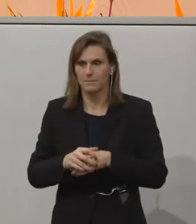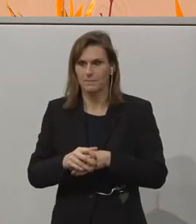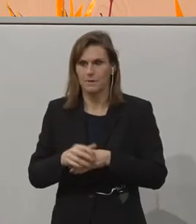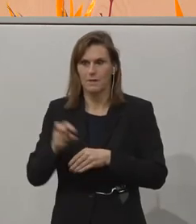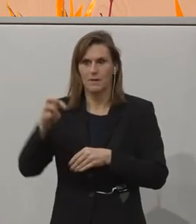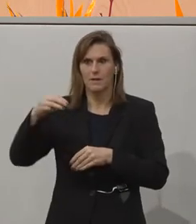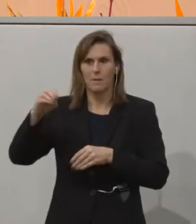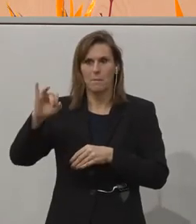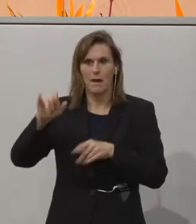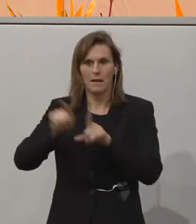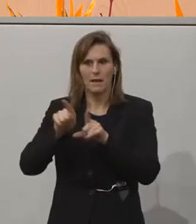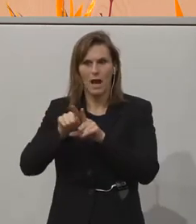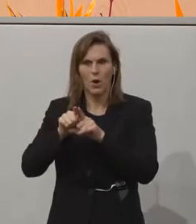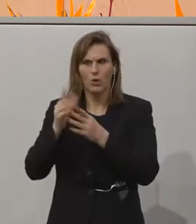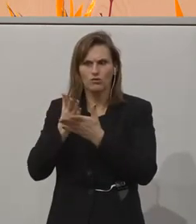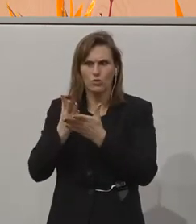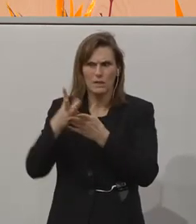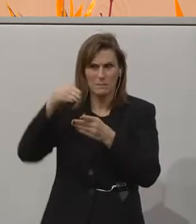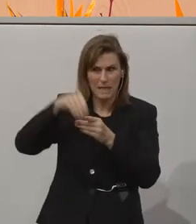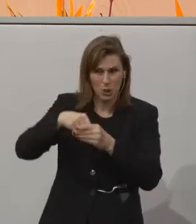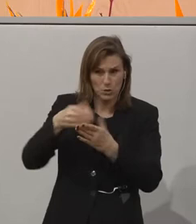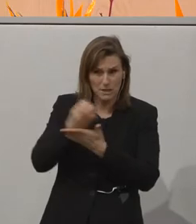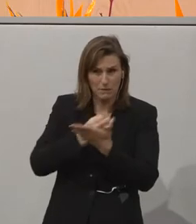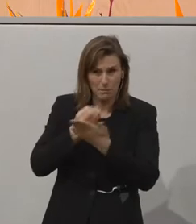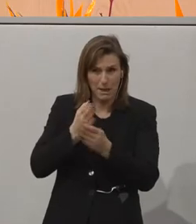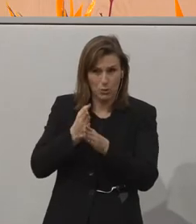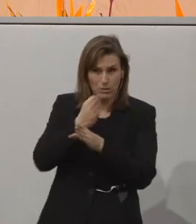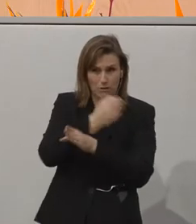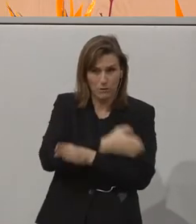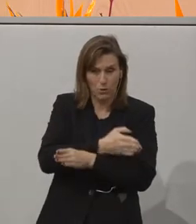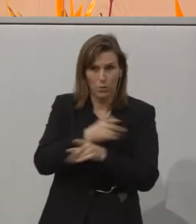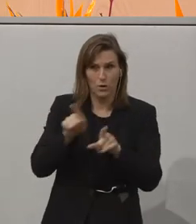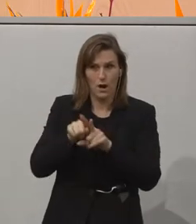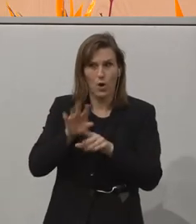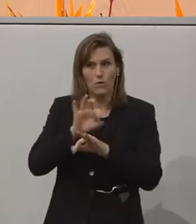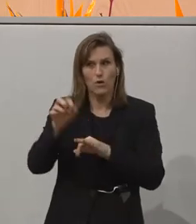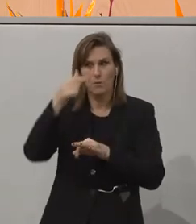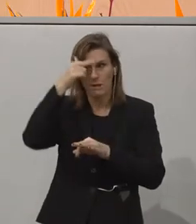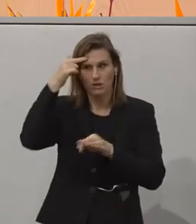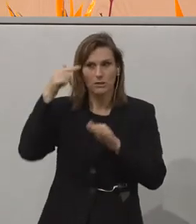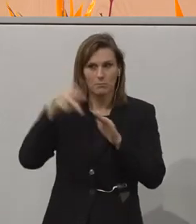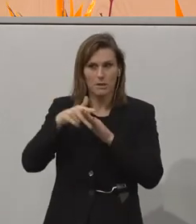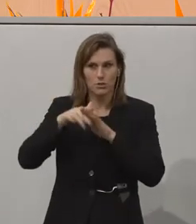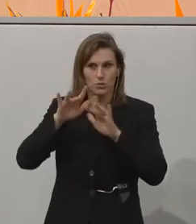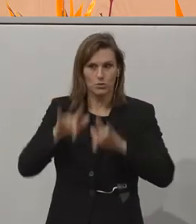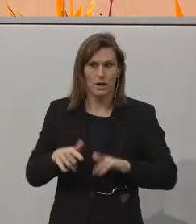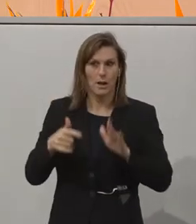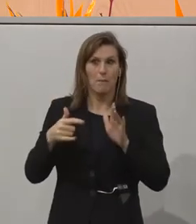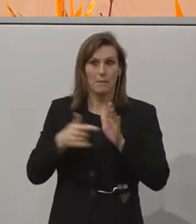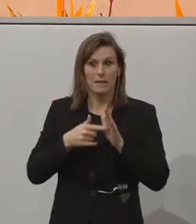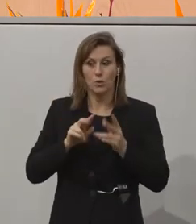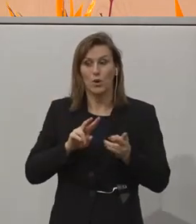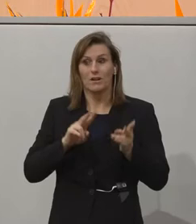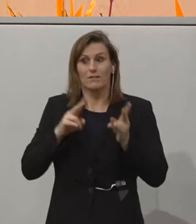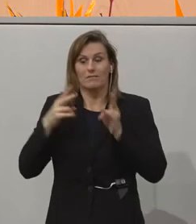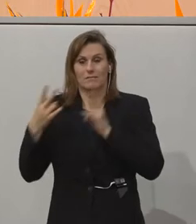of inclusive education, which is necessary to be able to have a project like this? This was a short part of the question. And the other one